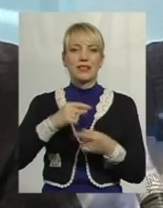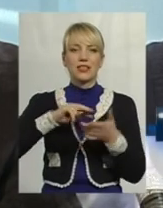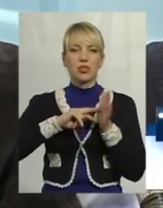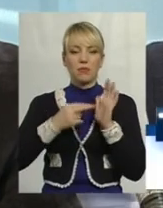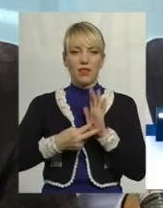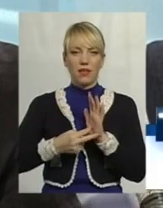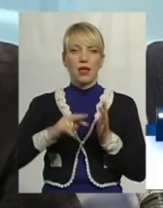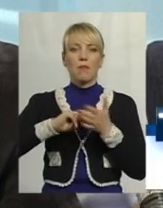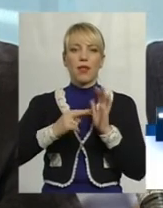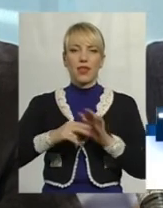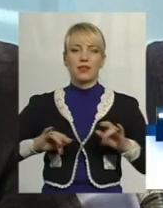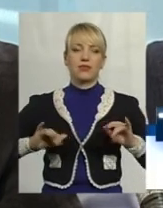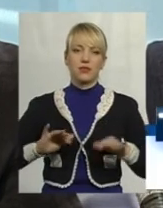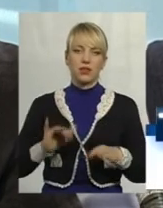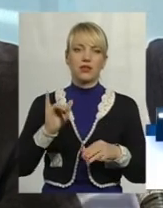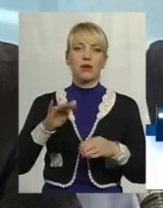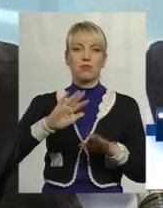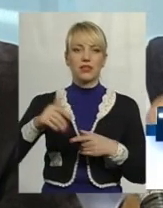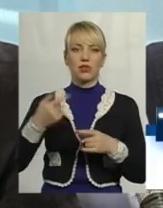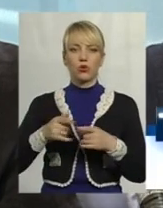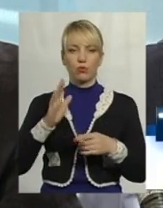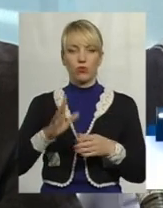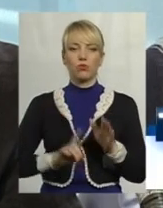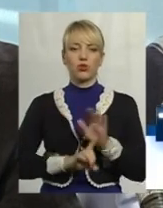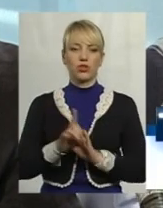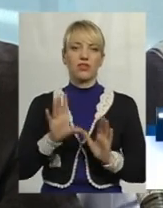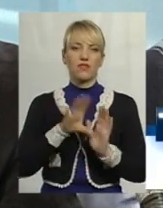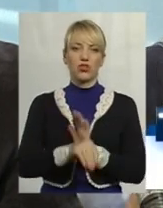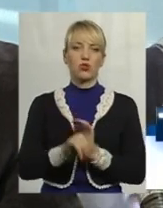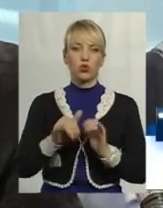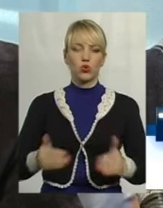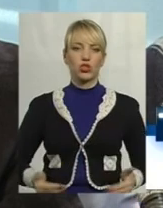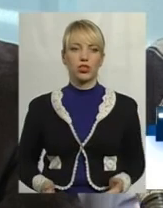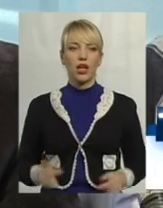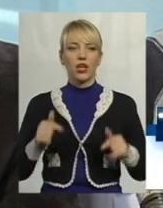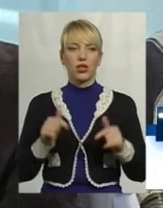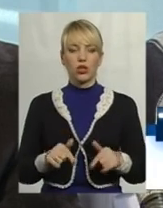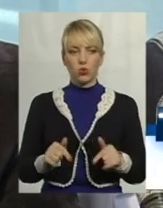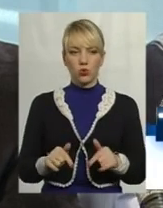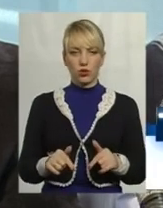і після того він буде починати втілюватись в життя. Тут не так багато на